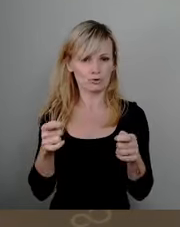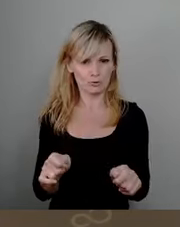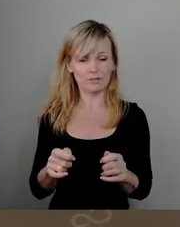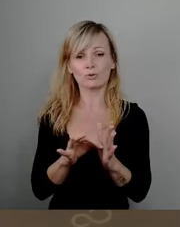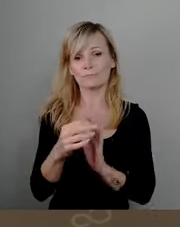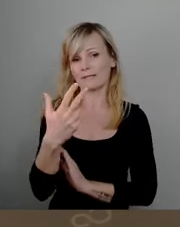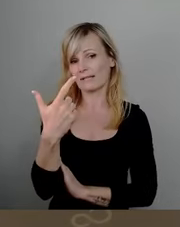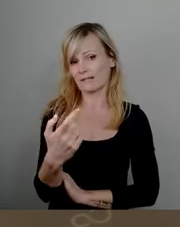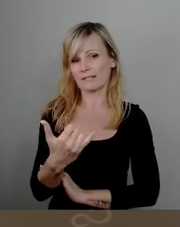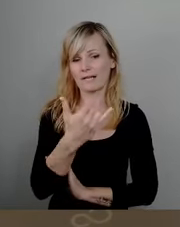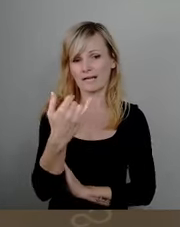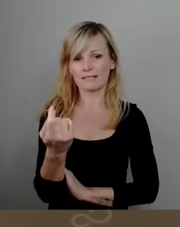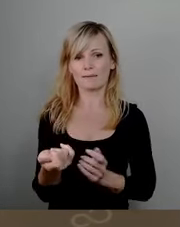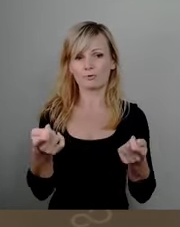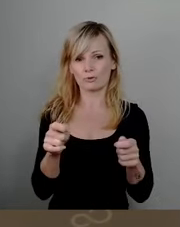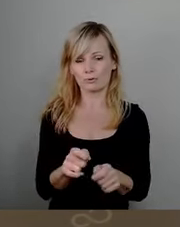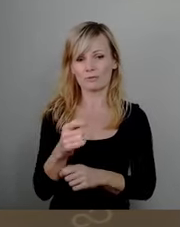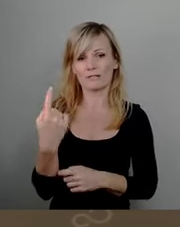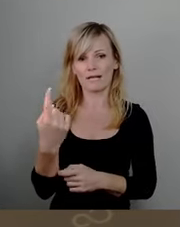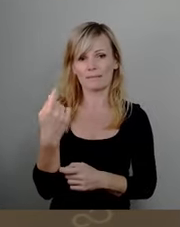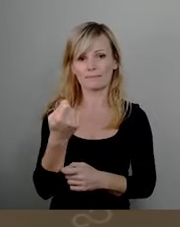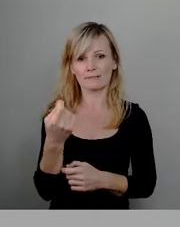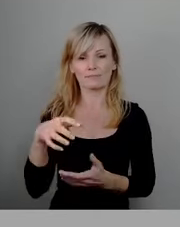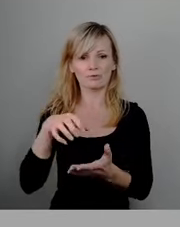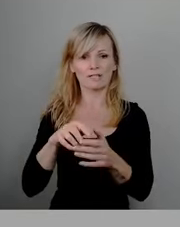gehen